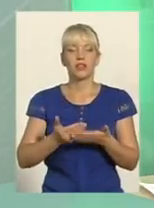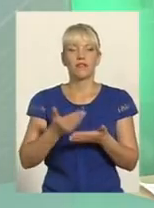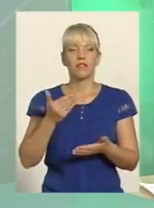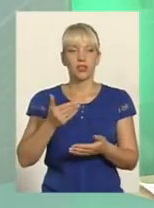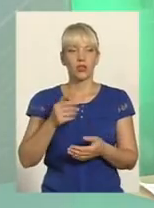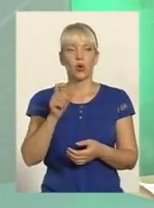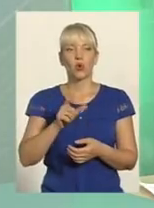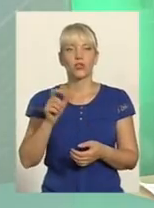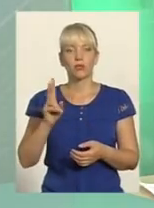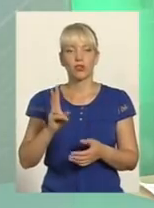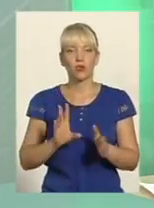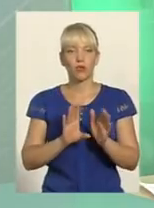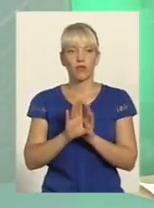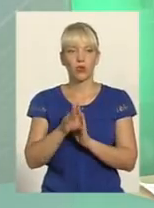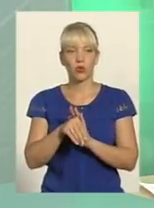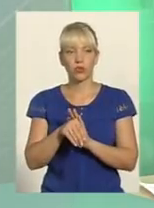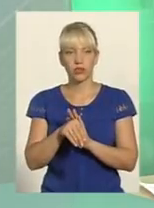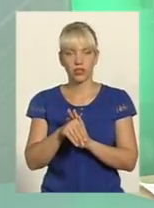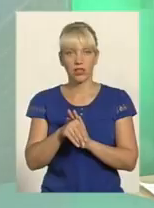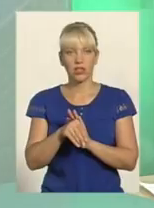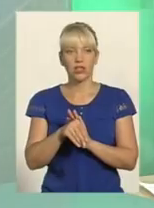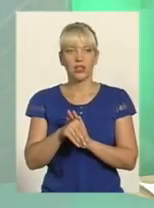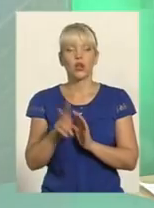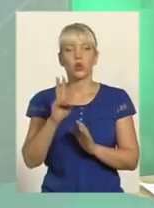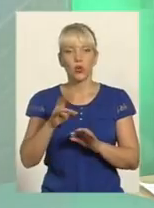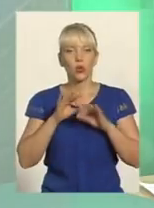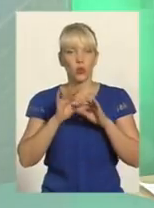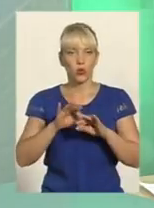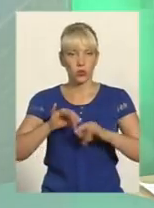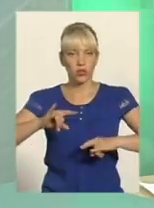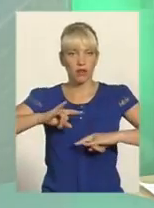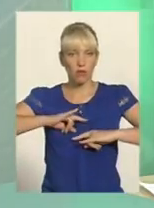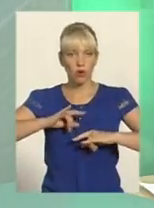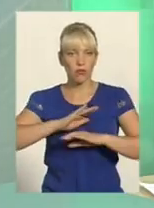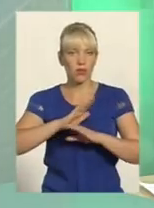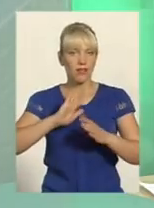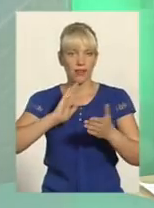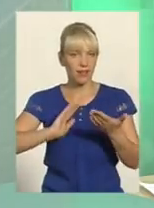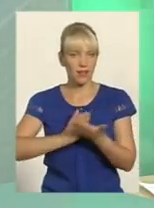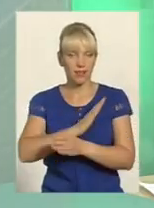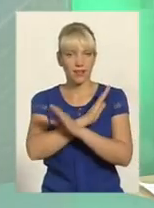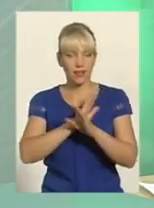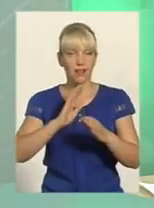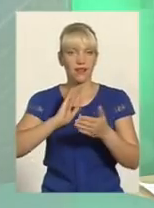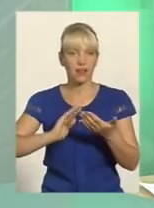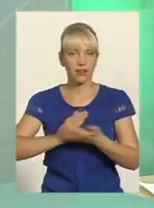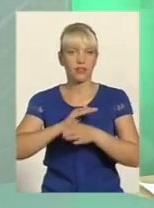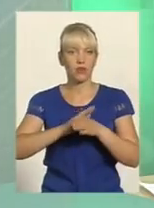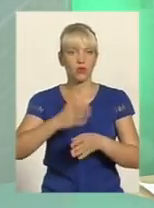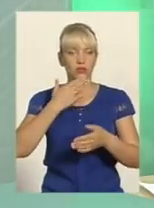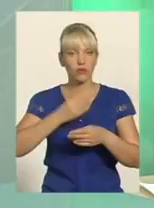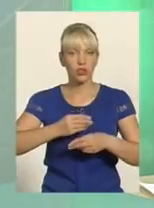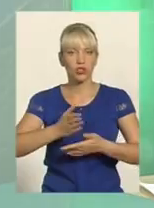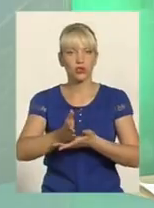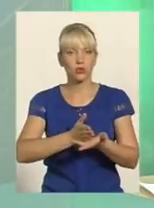які носять форму і неякісно виконують свої службові обов'язки Цей процес триває у нас В цьому році